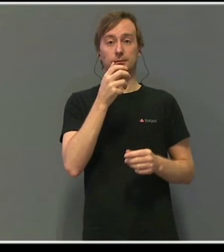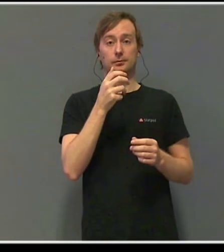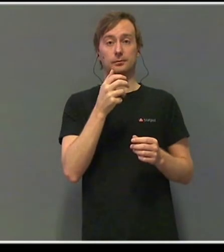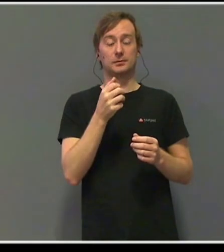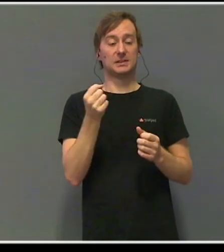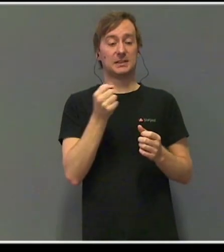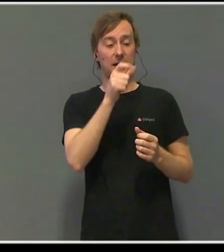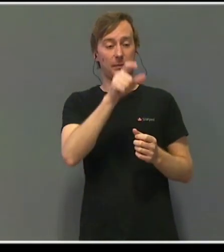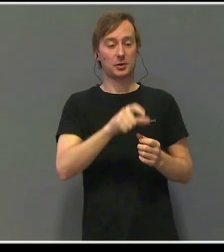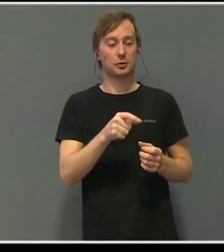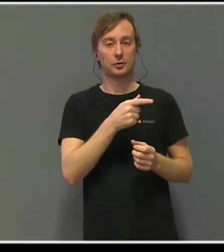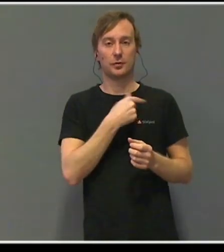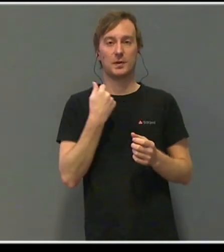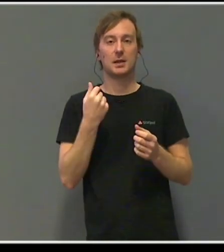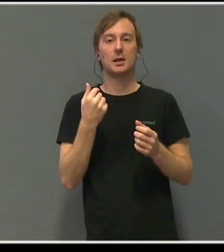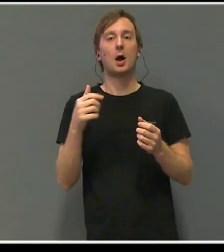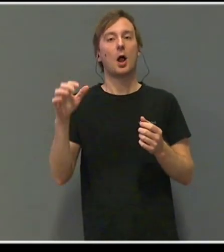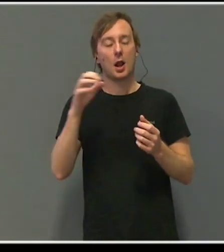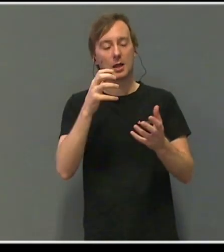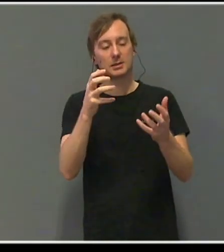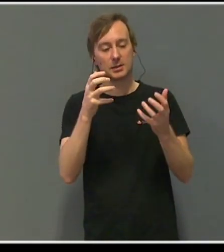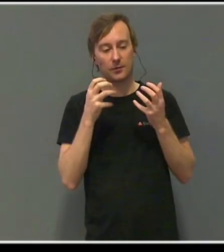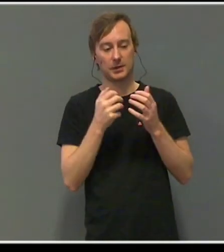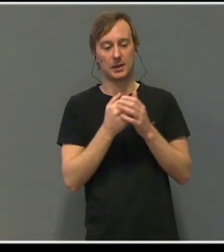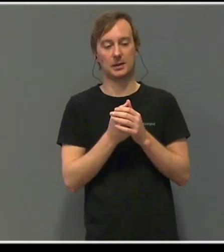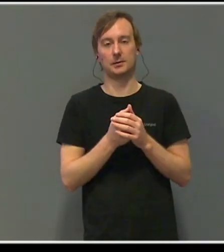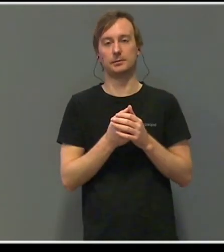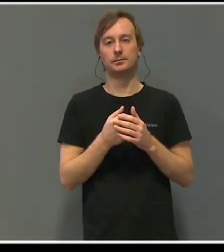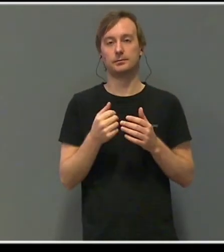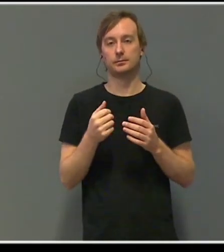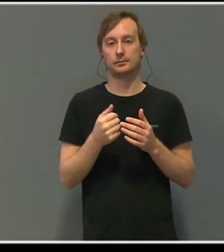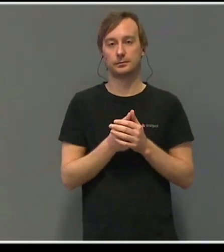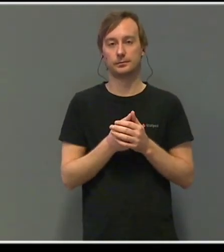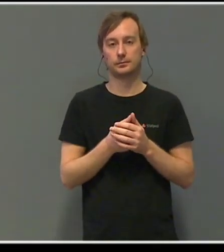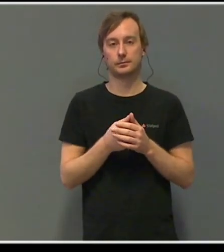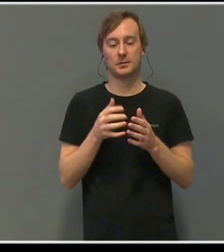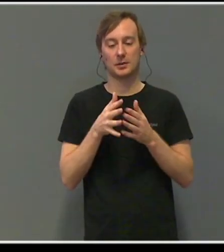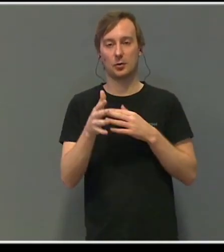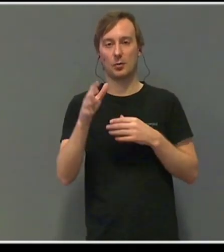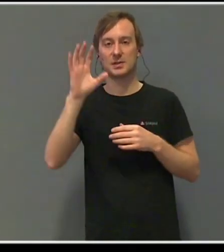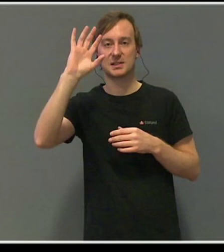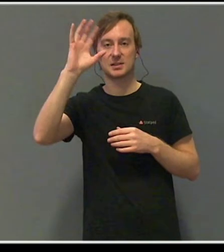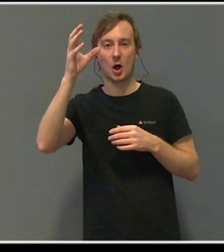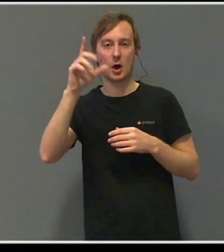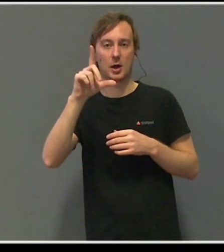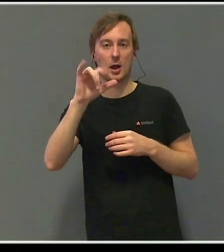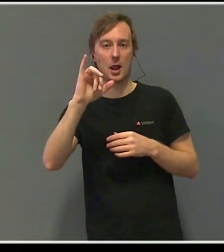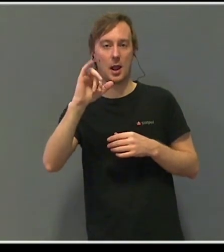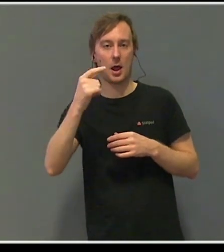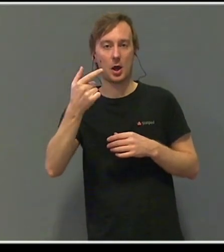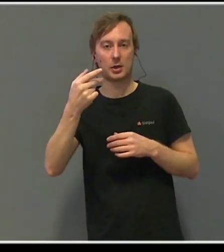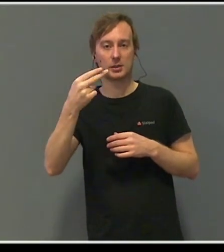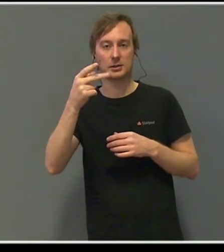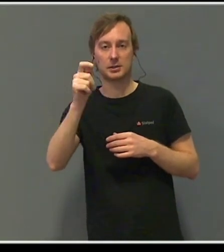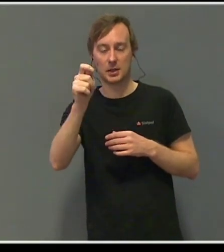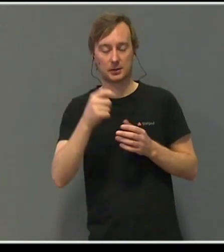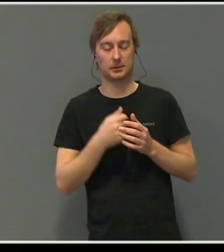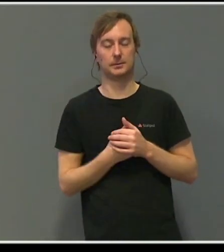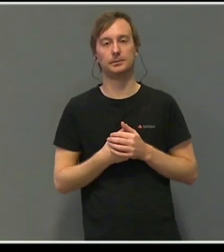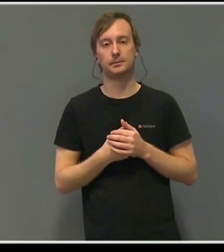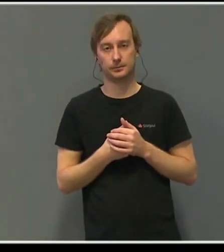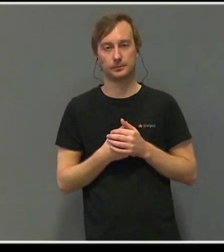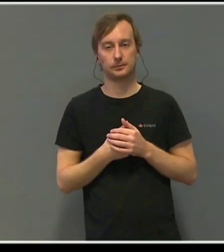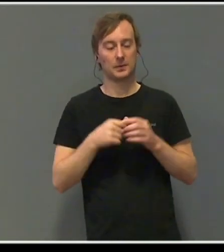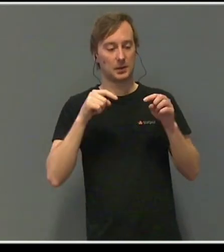Og han vil bli savnet av oss alle som kjente han i Starlight. På vegne av gruppa sender jeg dere i dag våre